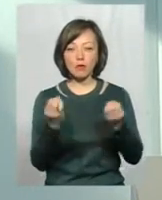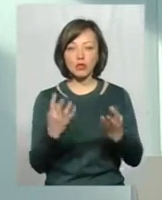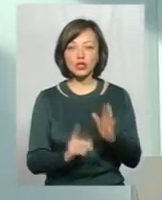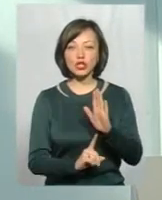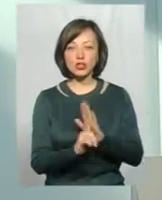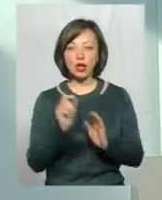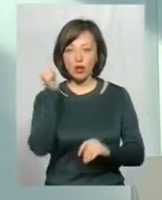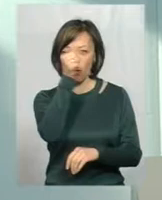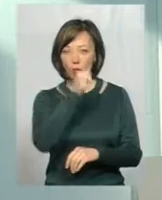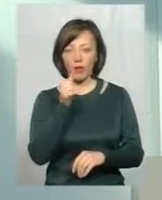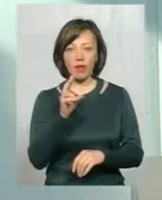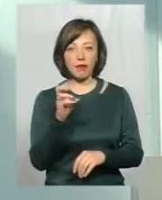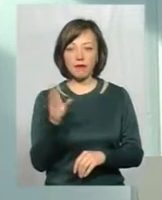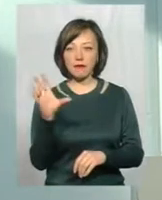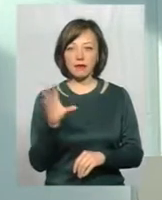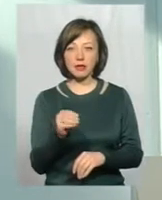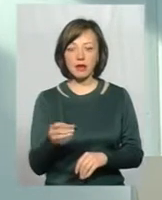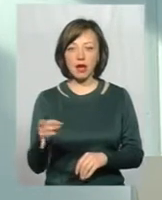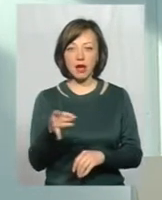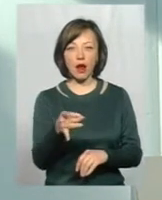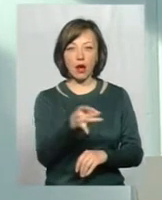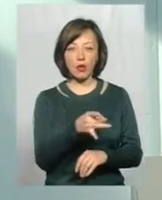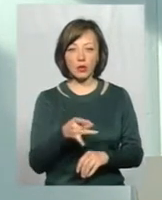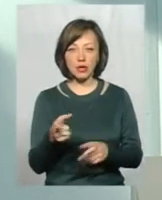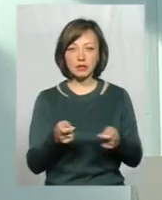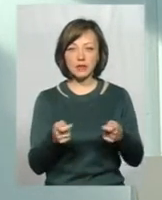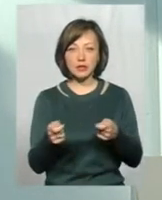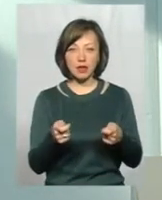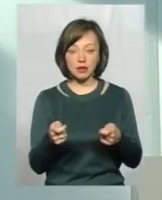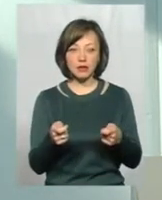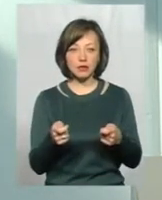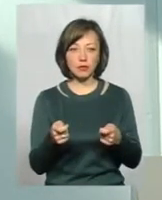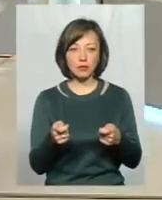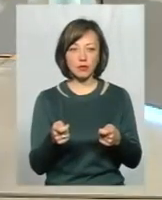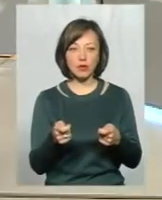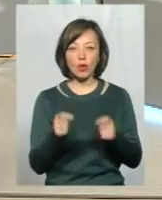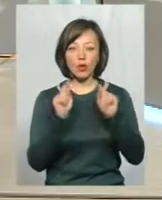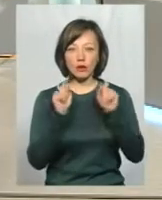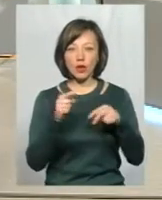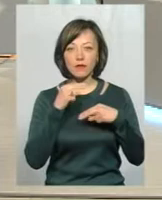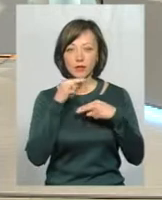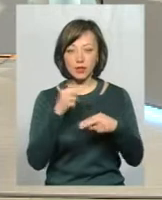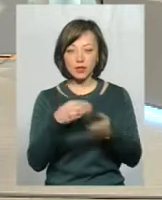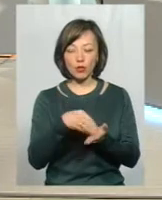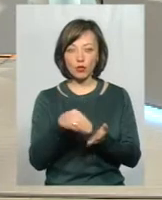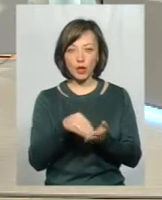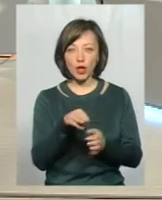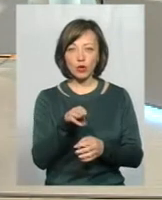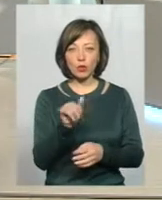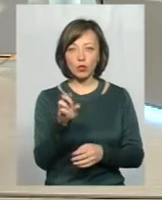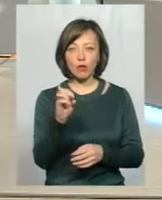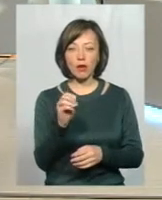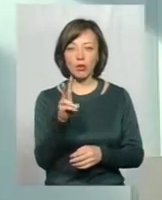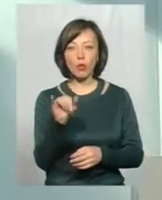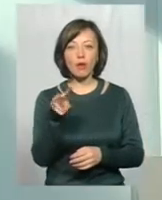початку року не всі районні адміністрації діляють увагу закупці туберкуліна. І виходить,